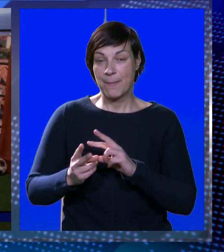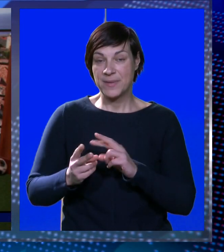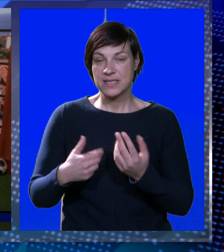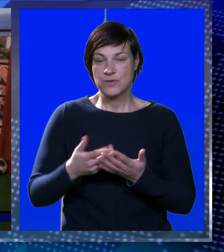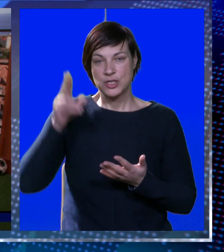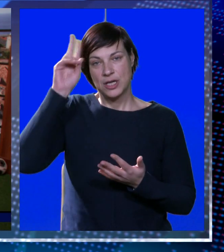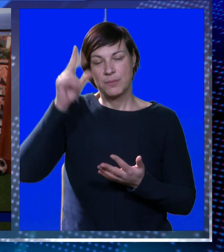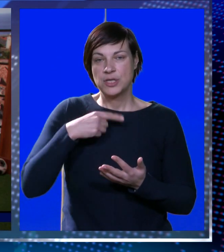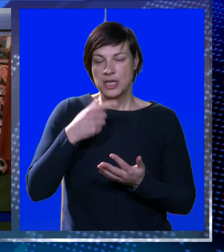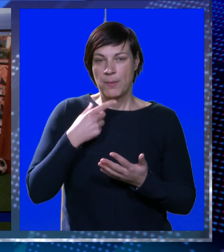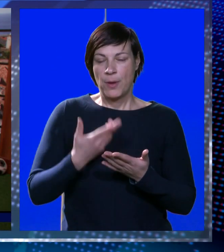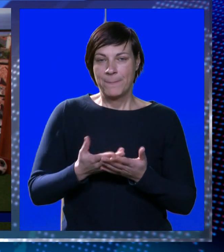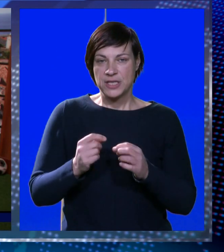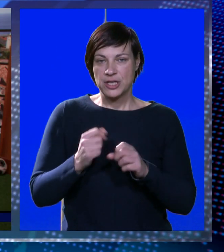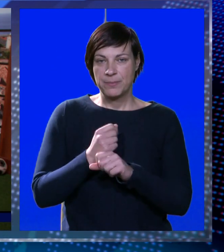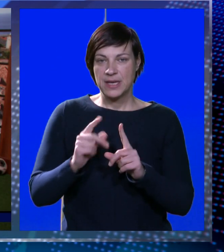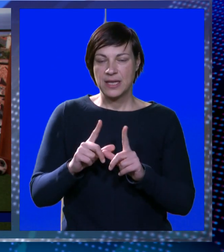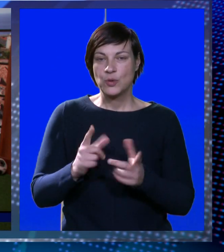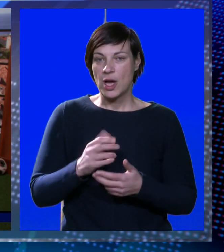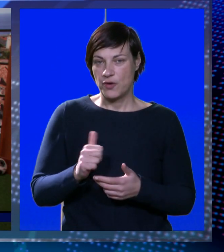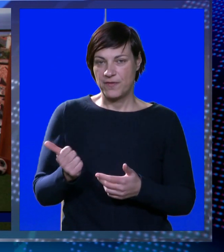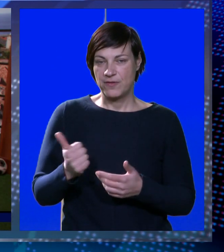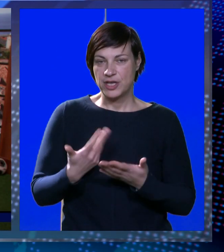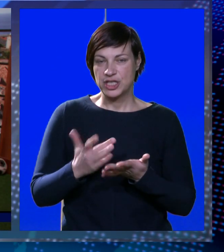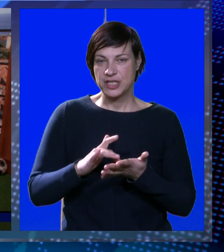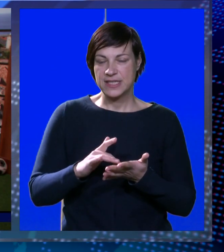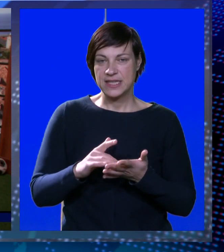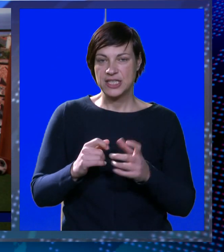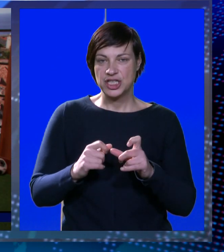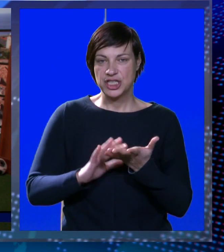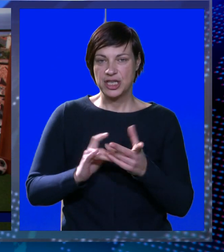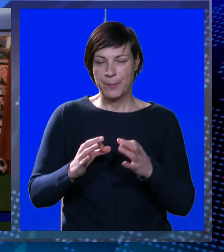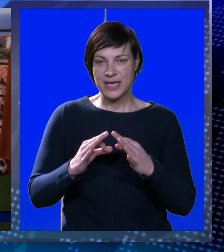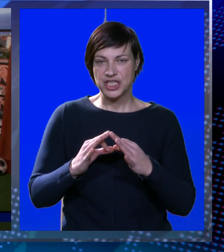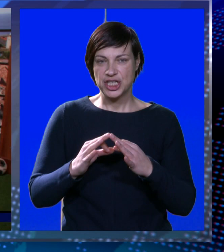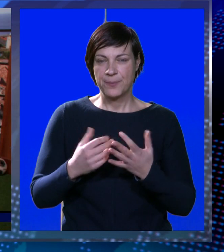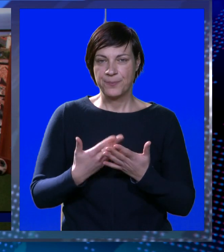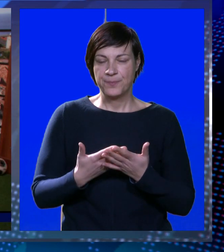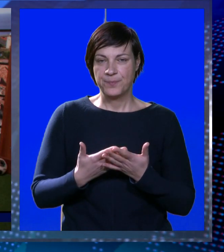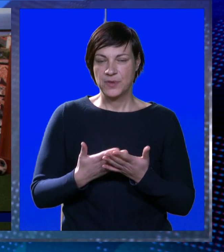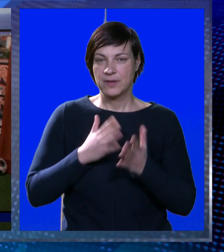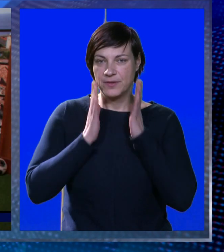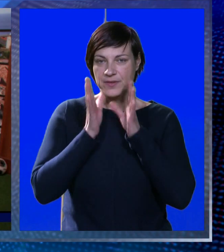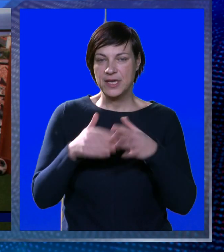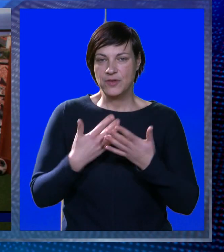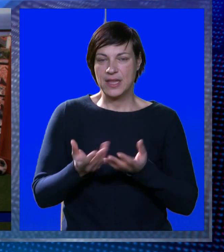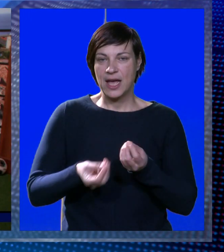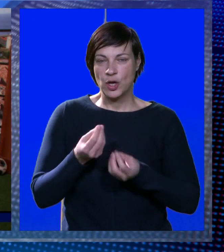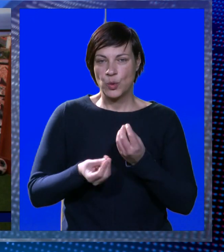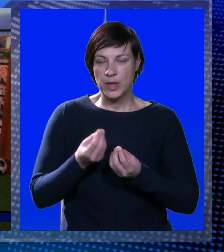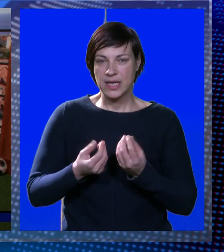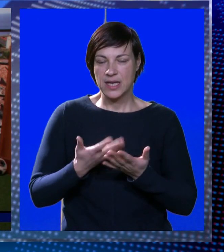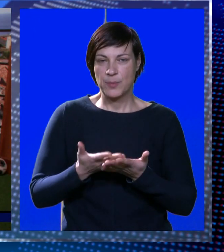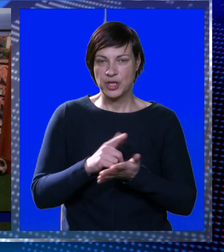presvuko. Mogli bi pričati o Brgatu kao favoritu. Stiče fix Čibače. A to je, vjerujte mi, tako